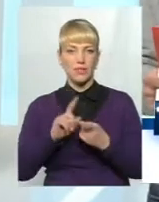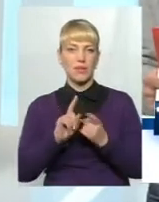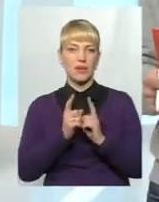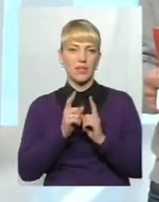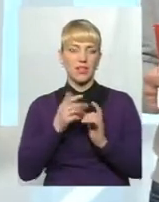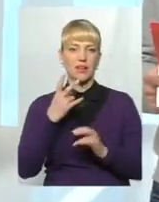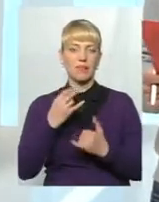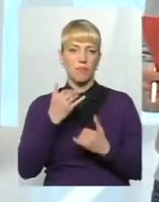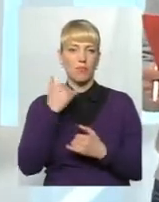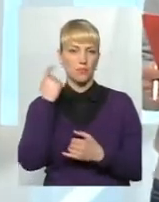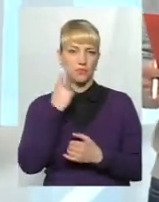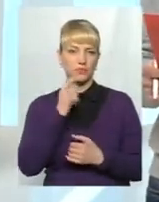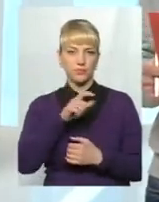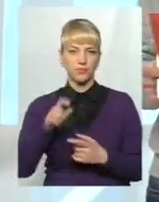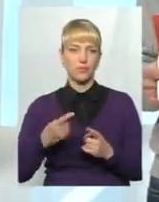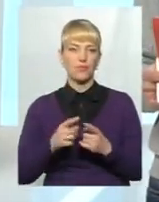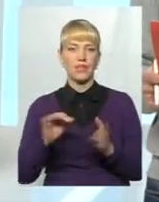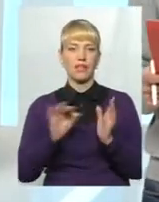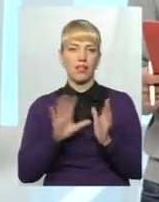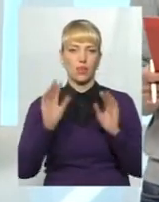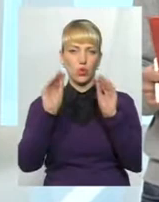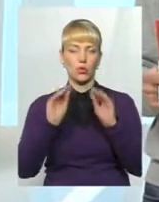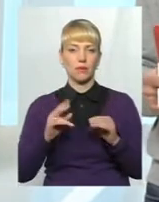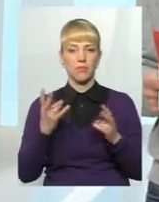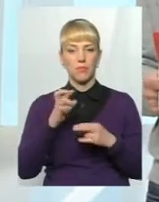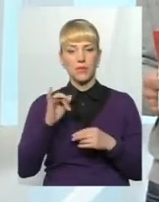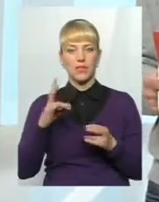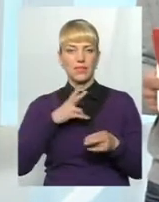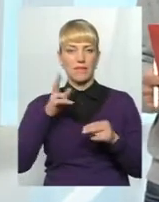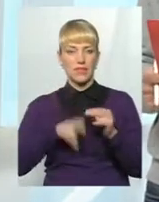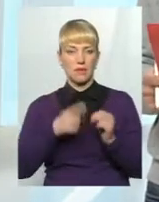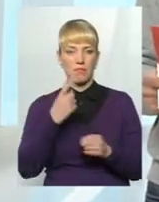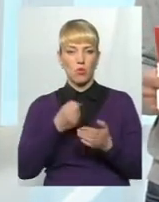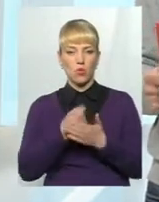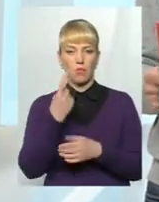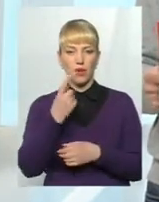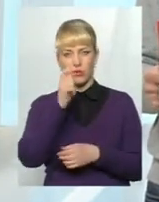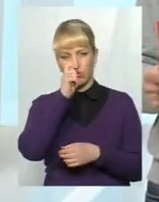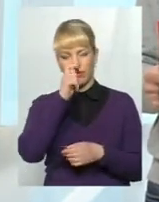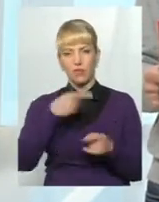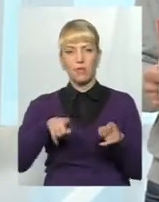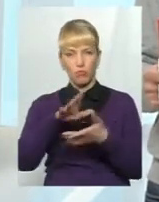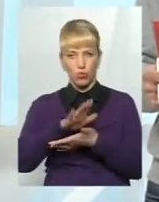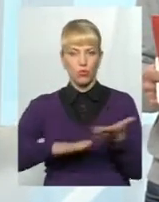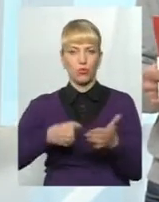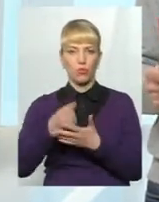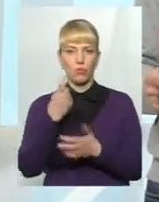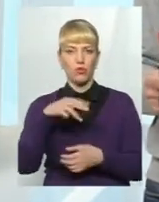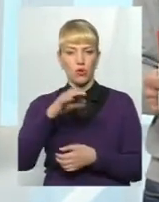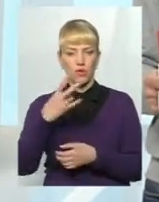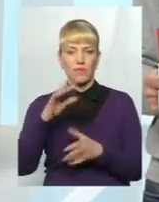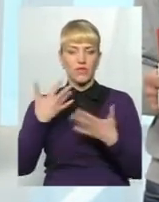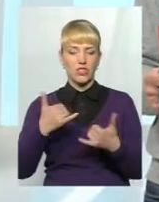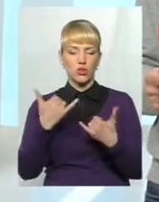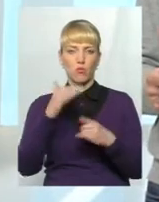мовою жестів. Тож, електронне декларування мало б завершитись до 1 квітня, але його продовжували до 1 травня. Та вже сьогодні можна